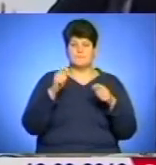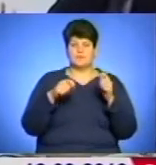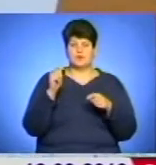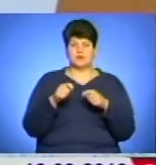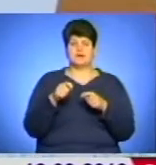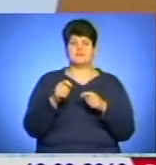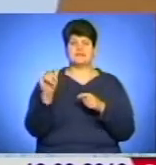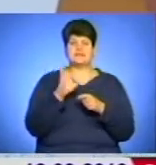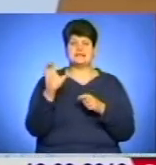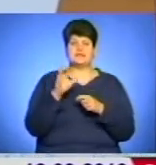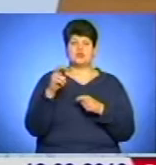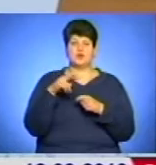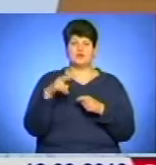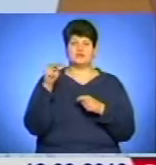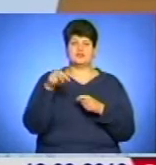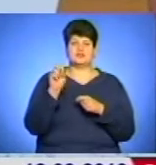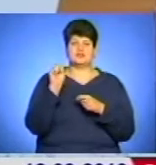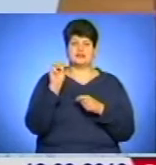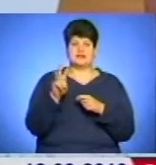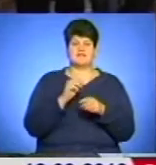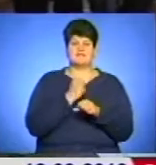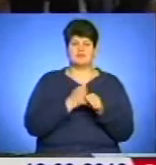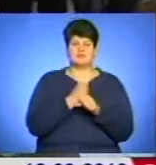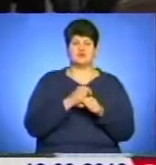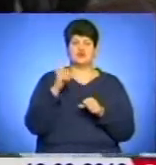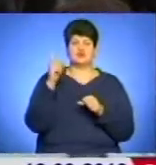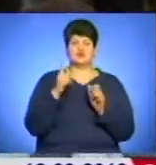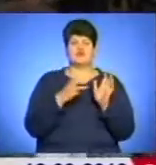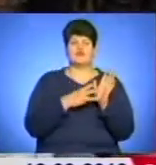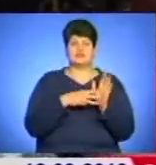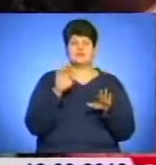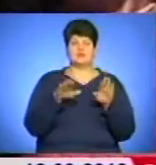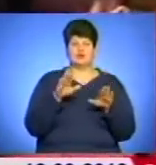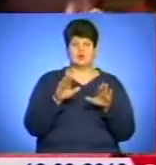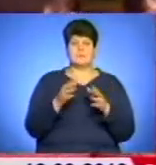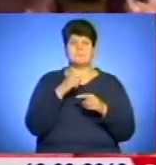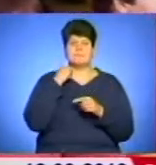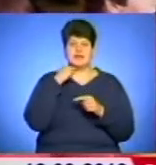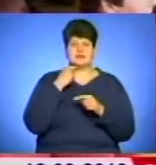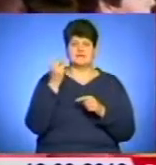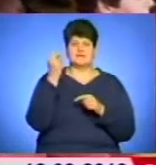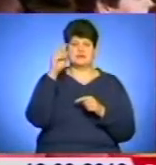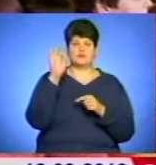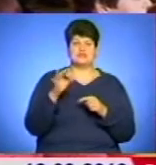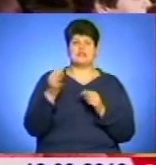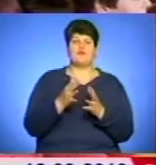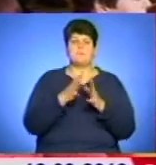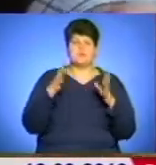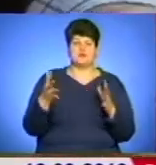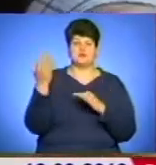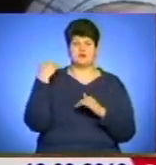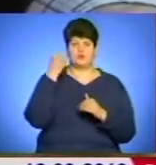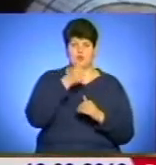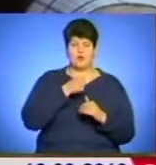січень і лютий 2013-го виробили 108 тонн м'яса, що на 12% більше, ніж у відповідний період минулого року.